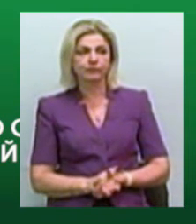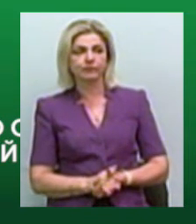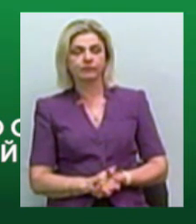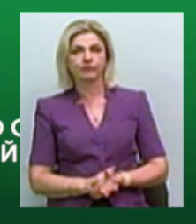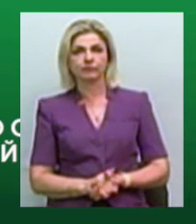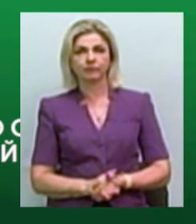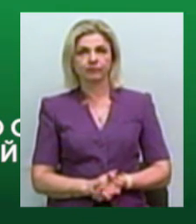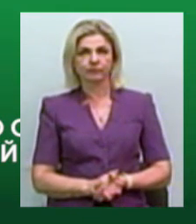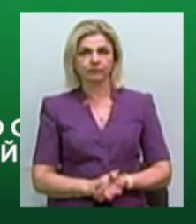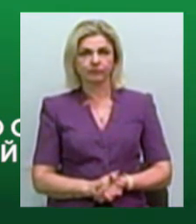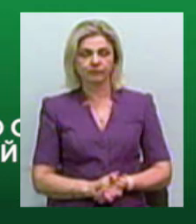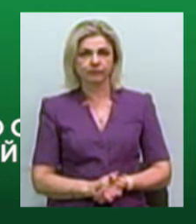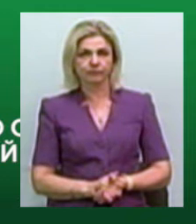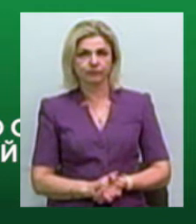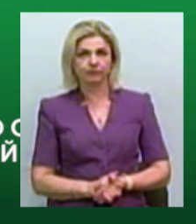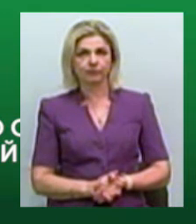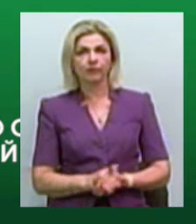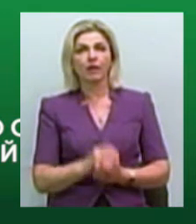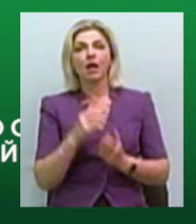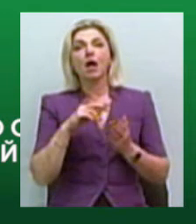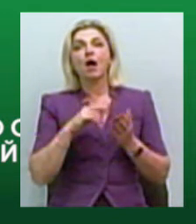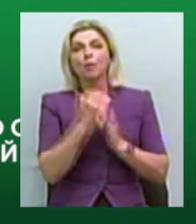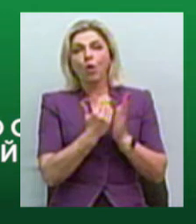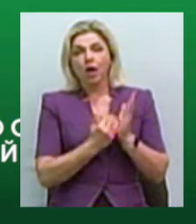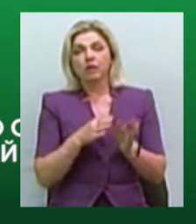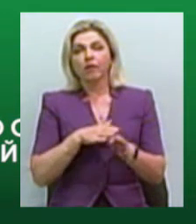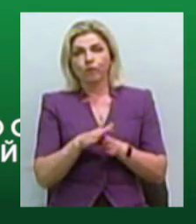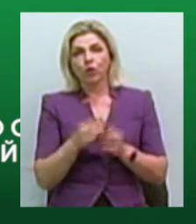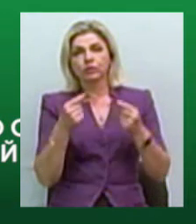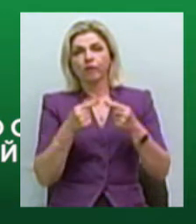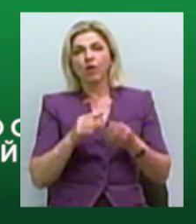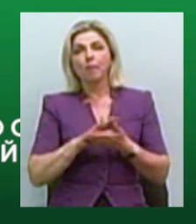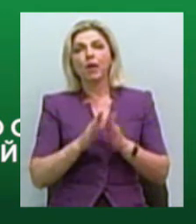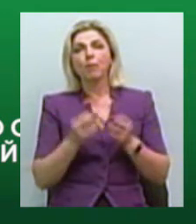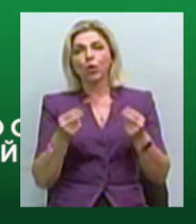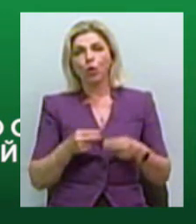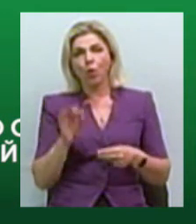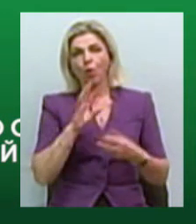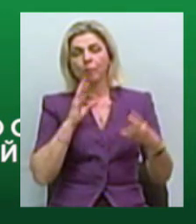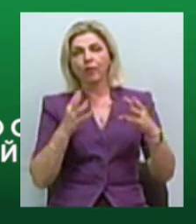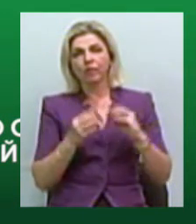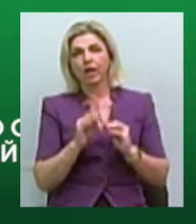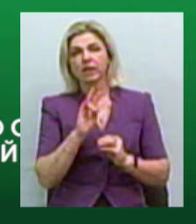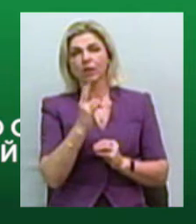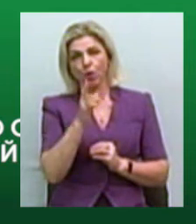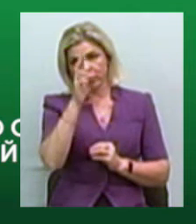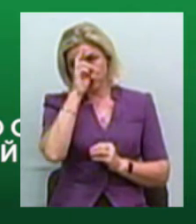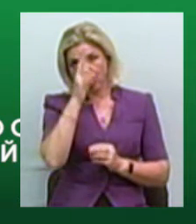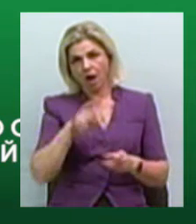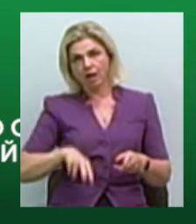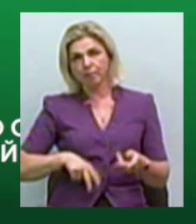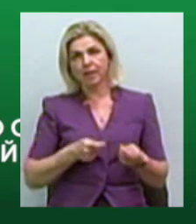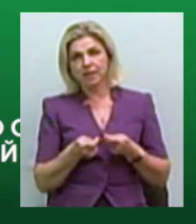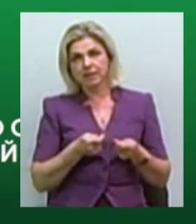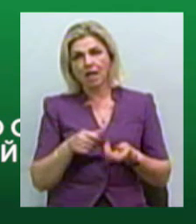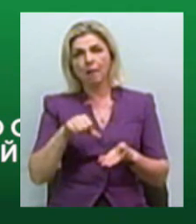соціальної політики України. Проєкт реалізується згідно меморандуму про взаєморозуміння між Миколаївською обласною державною адміністрацією